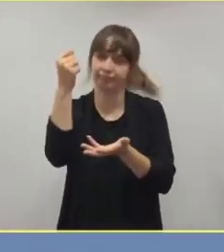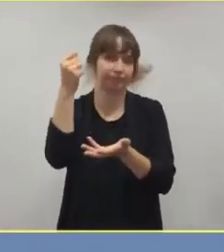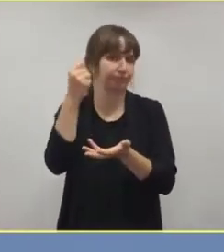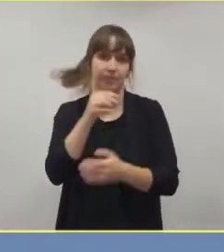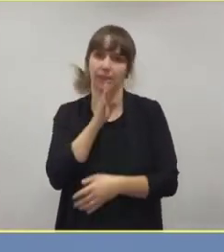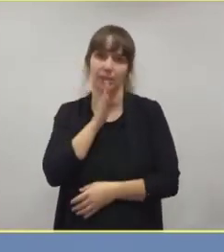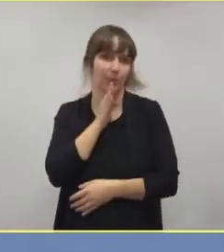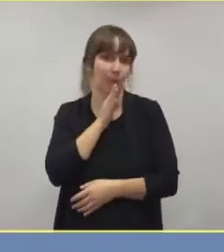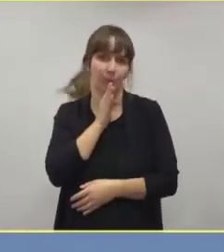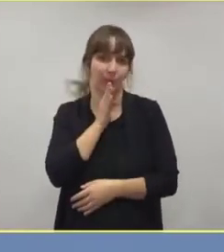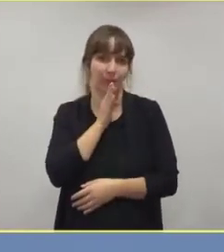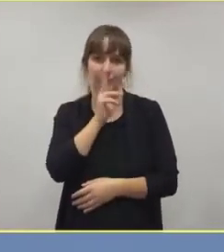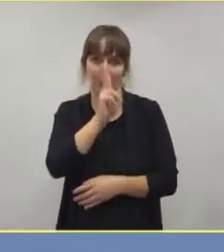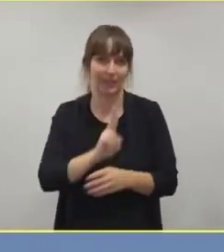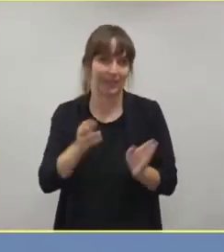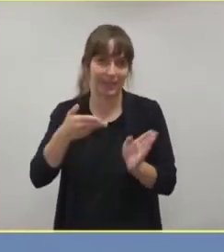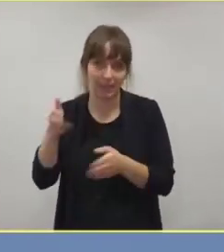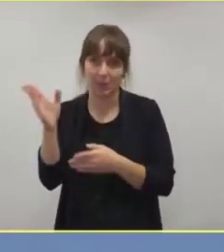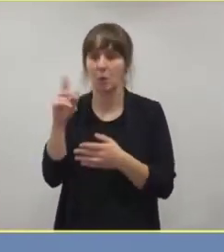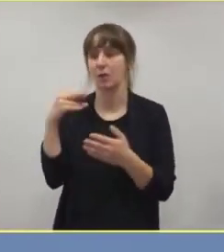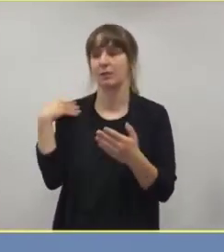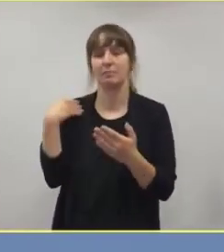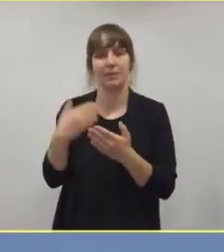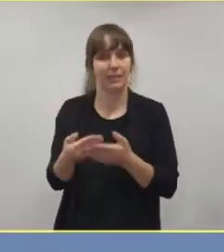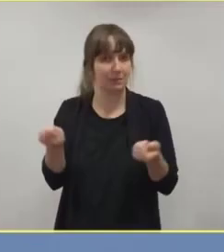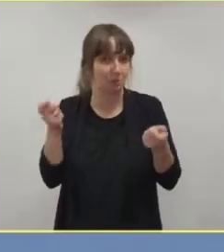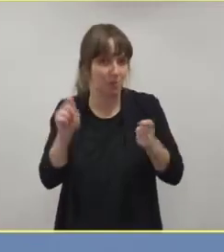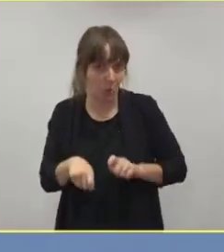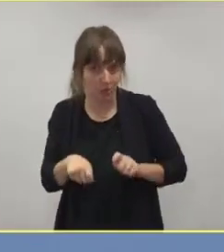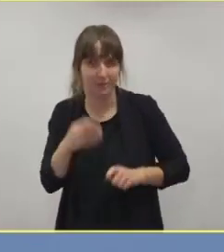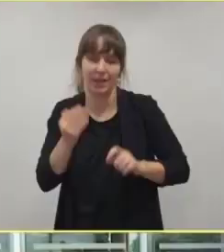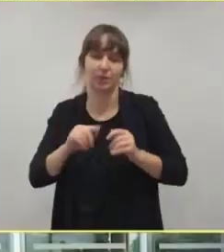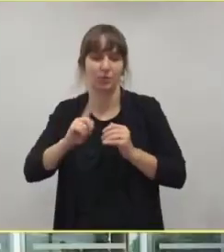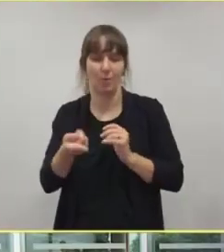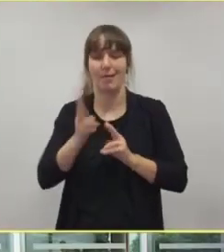das auch immer jetzt beschlossen ist, vielleicht fassen wir das ins Auge.